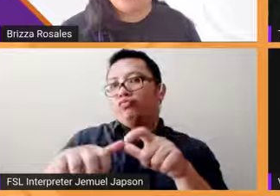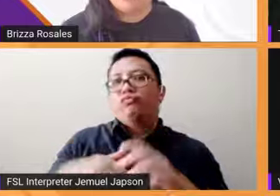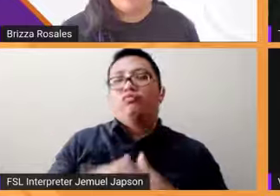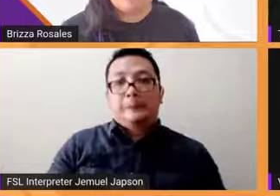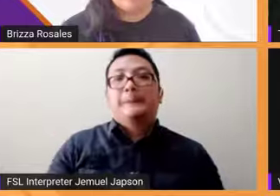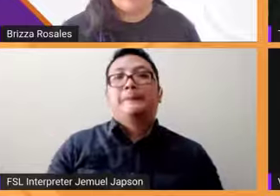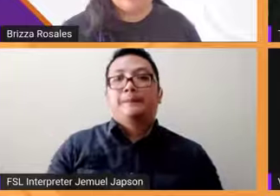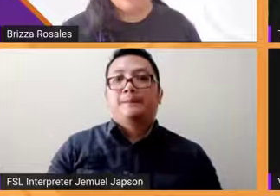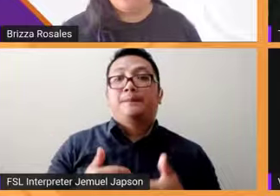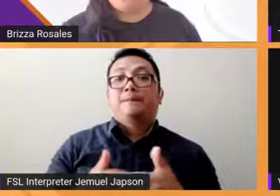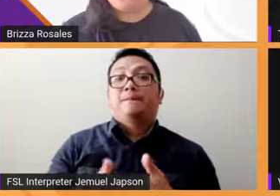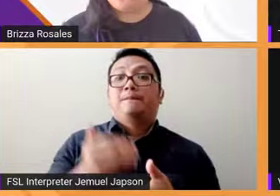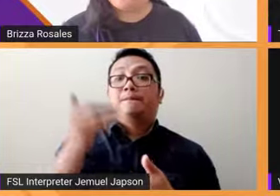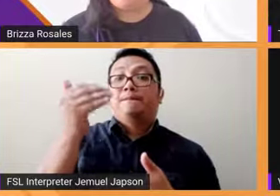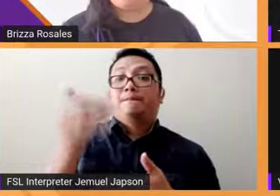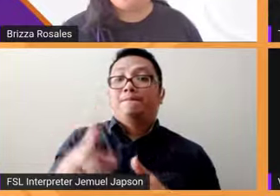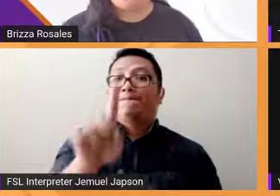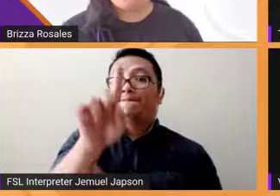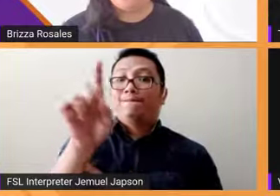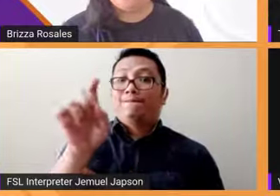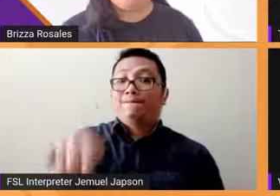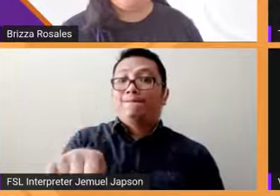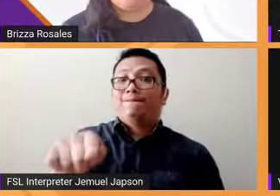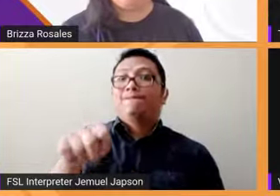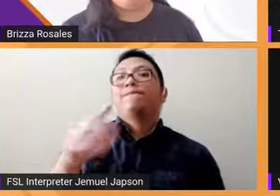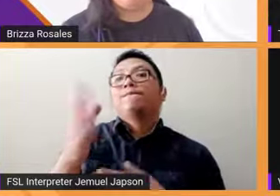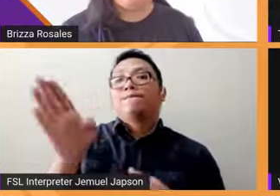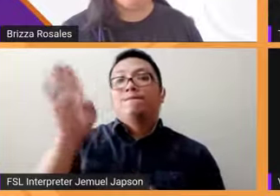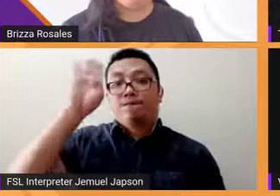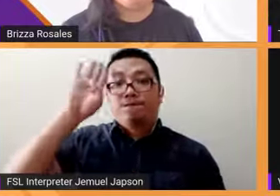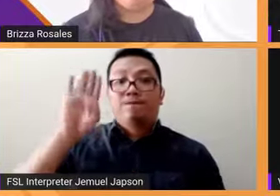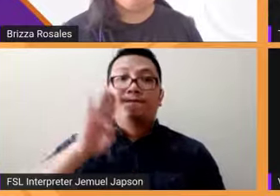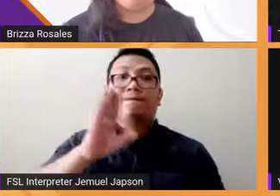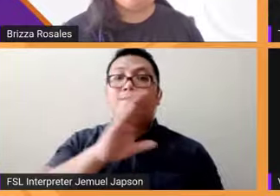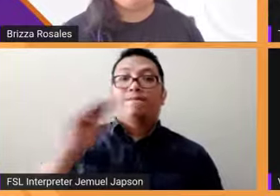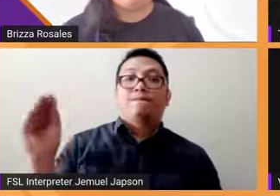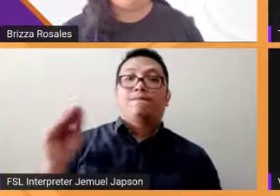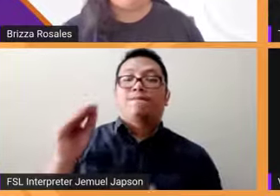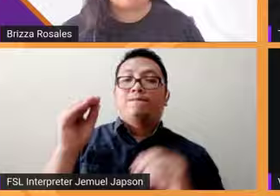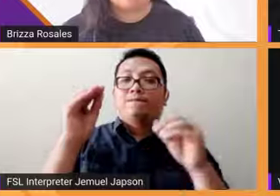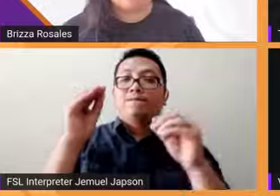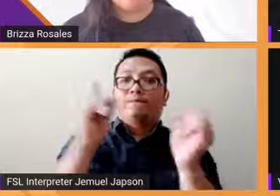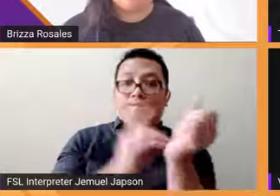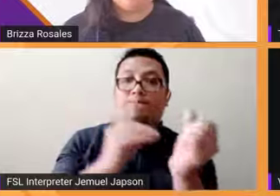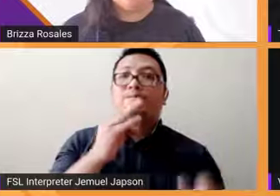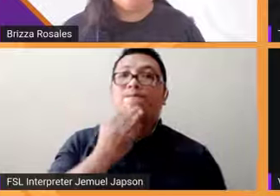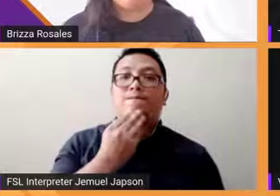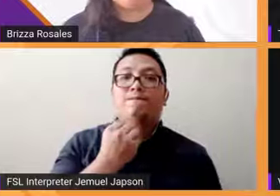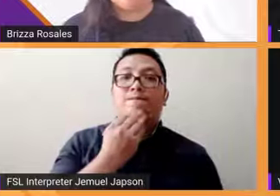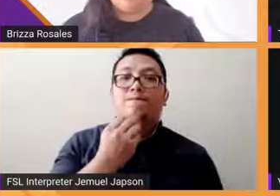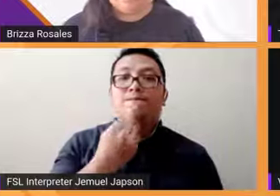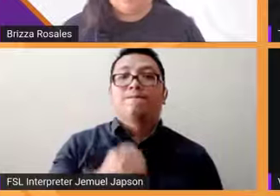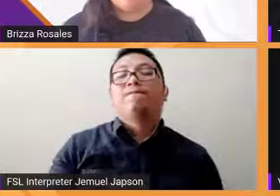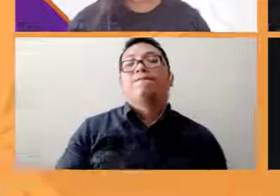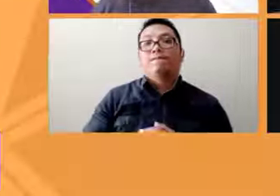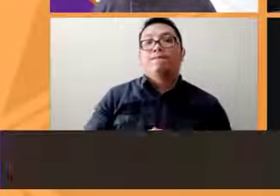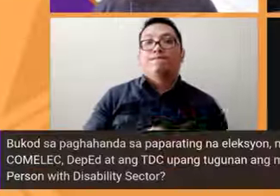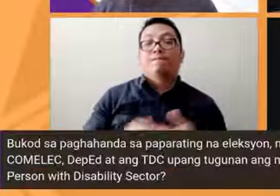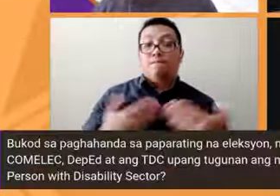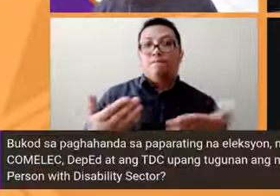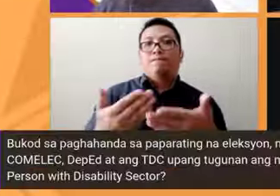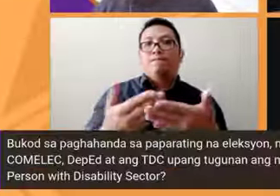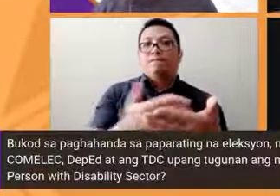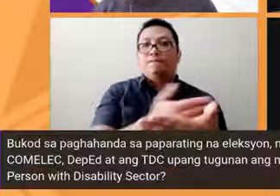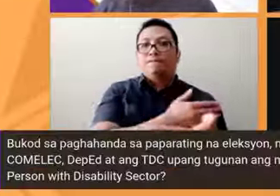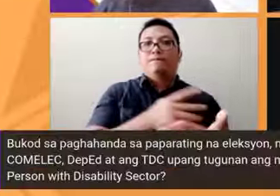kasunod ko pong tanong Sir Benjo and Doc Mau actually bukod nga po doon sa paghahanda sa